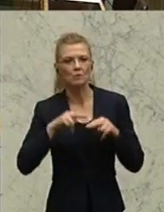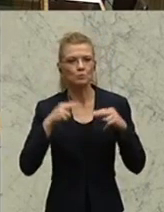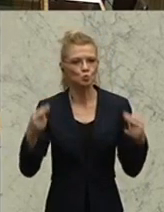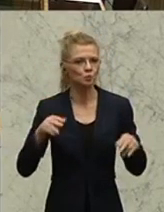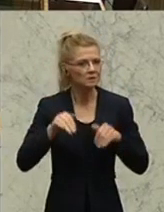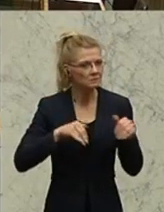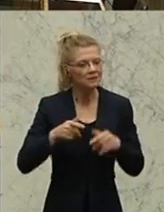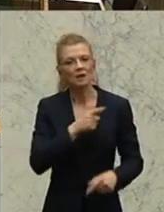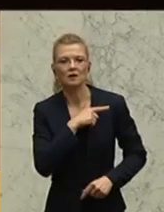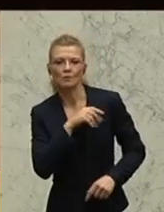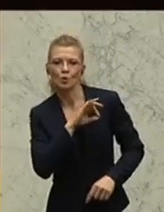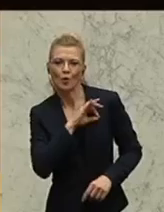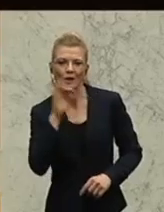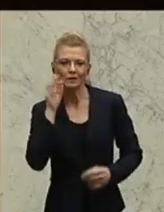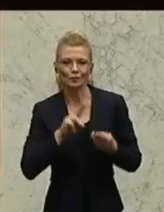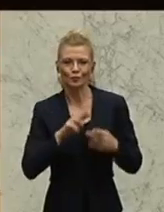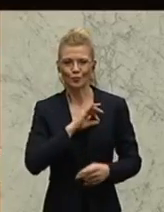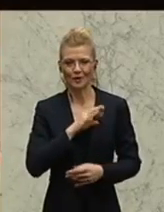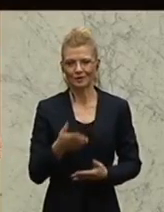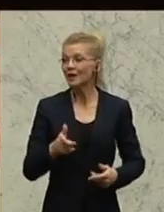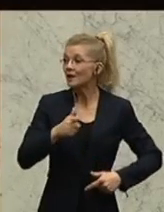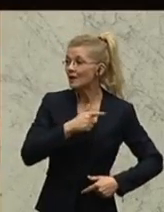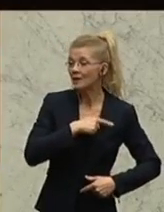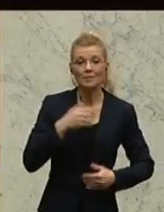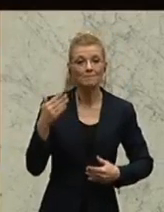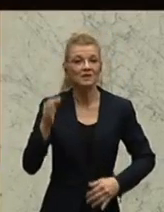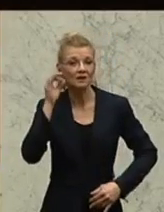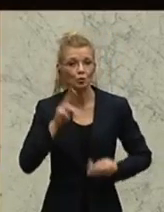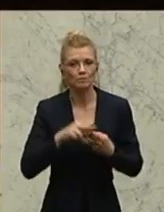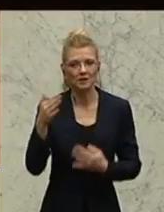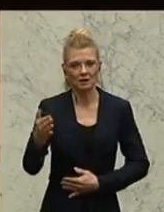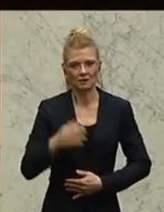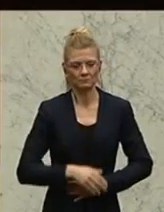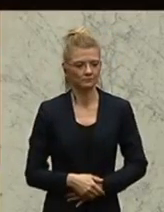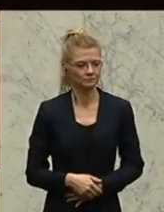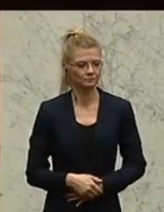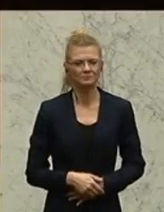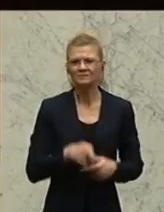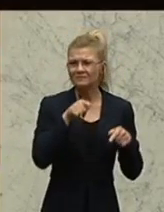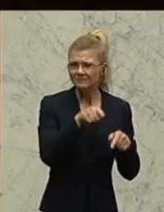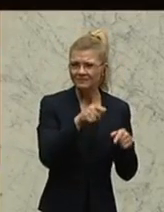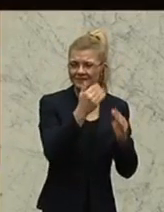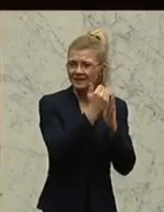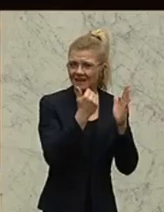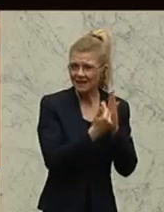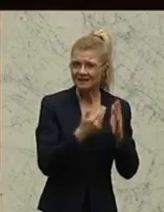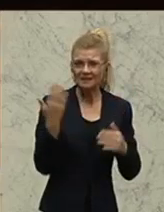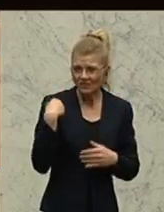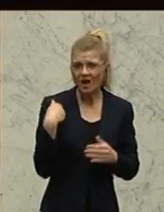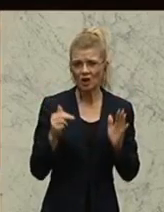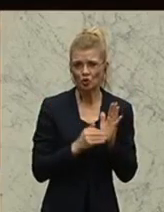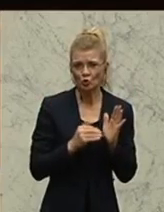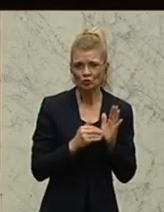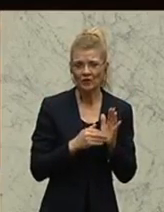meine lieben Kolleginnen und Kollegen, liebe Mieterinnen und Mieter, dass dieses Gesetz überhaupt notwendig geworden ist,